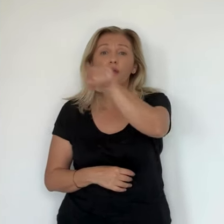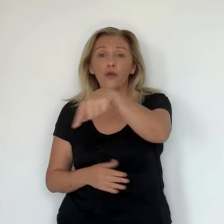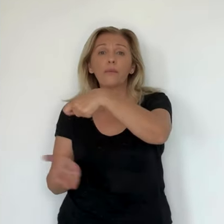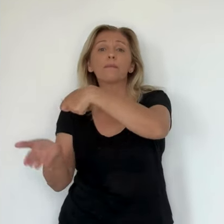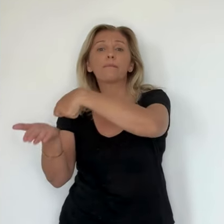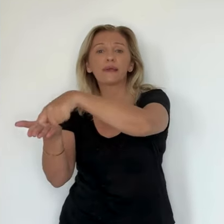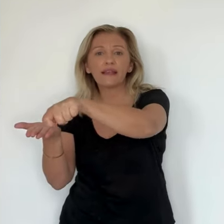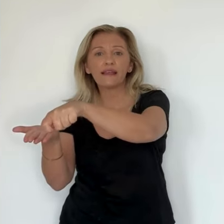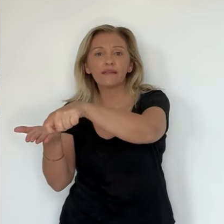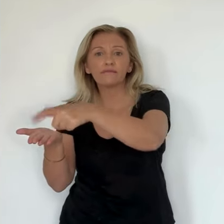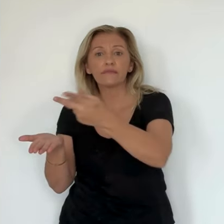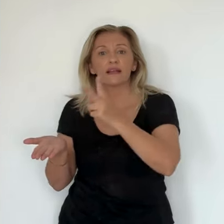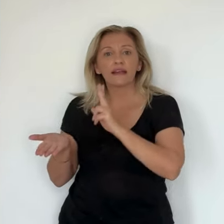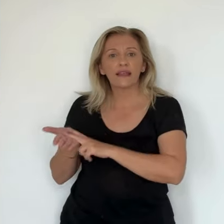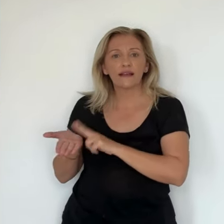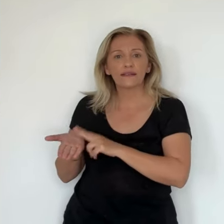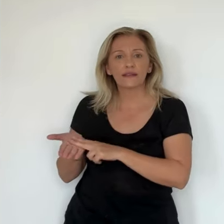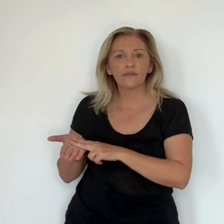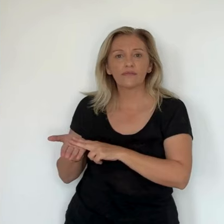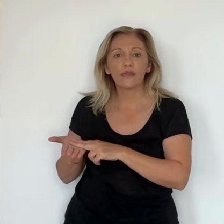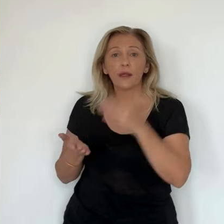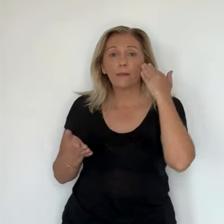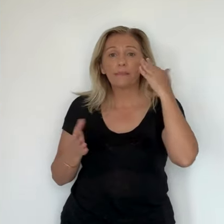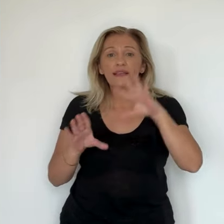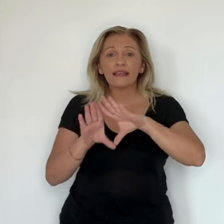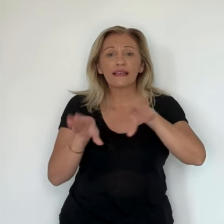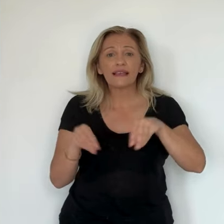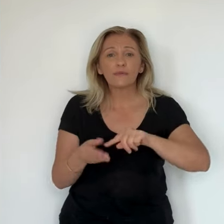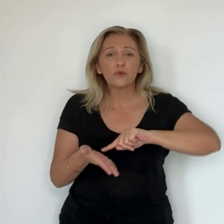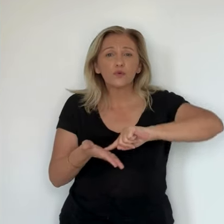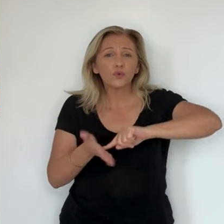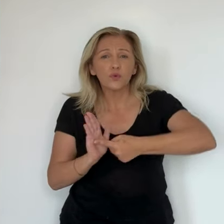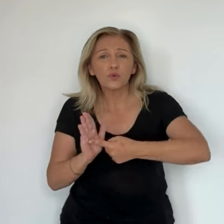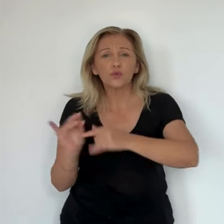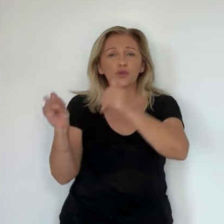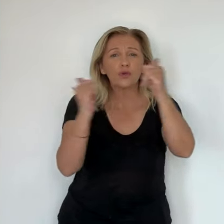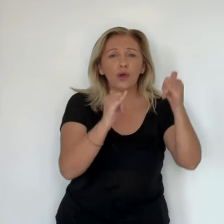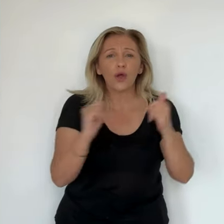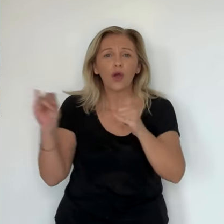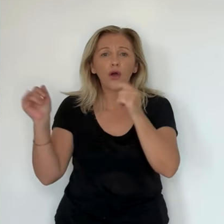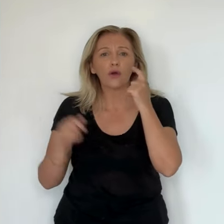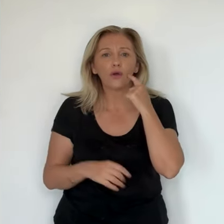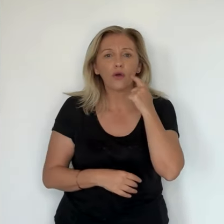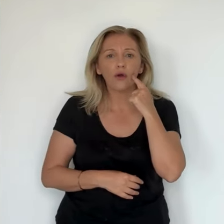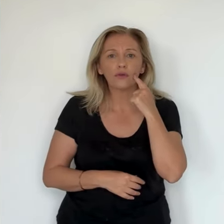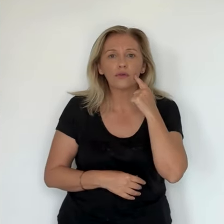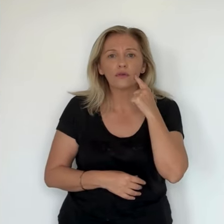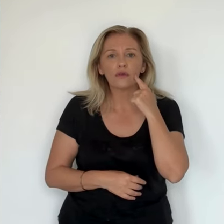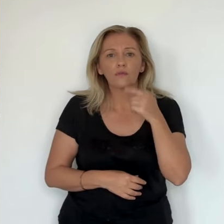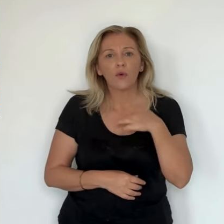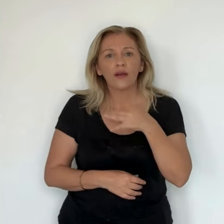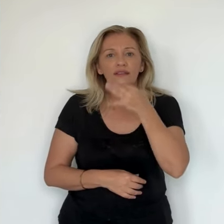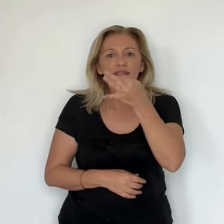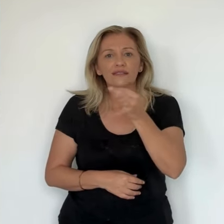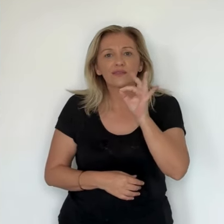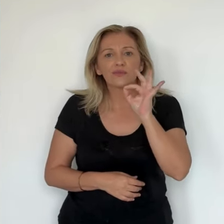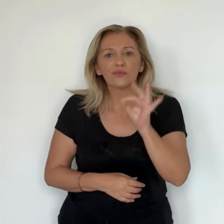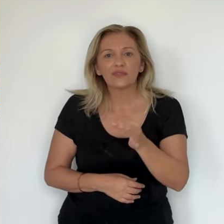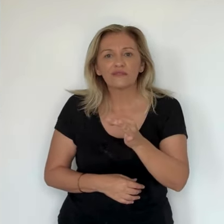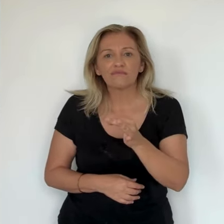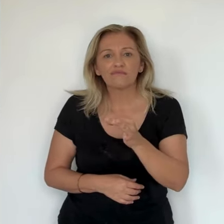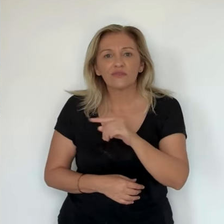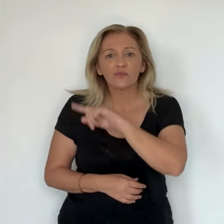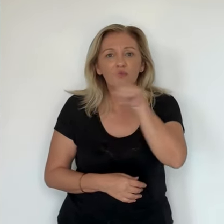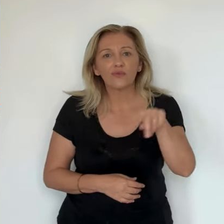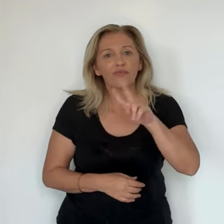rémunérés. C'est une réalité. Si ces équipes étaient essentiellement composées de Corse, je vous dirais, et oui, nous